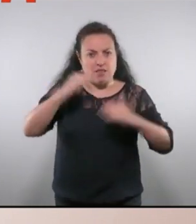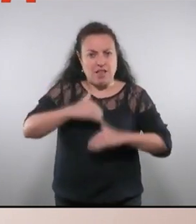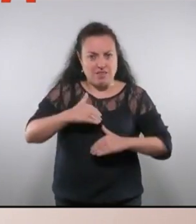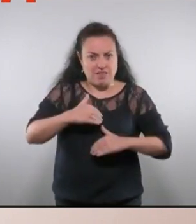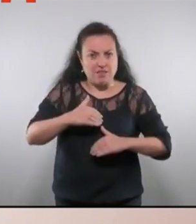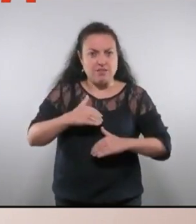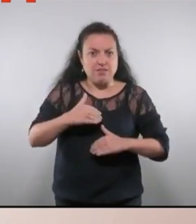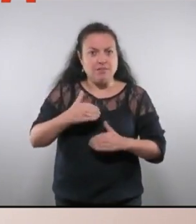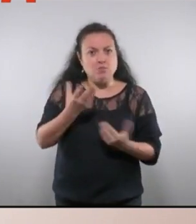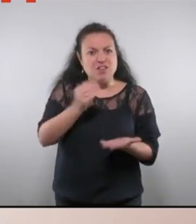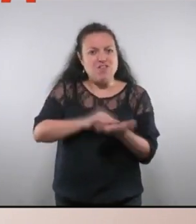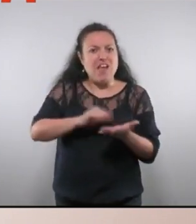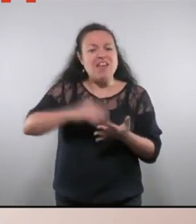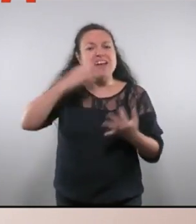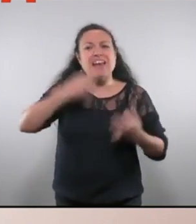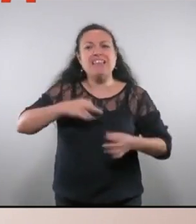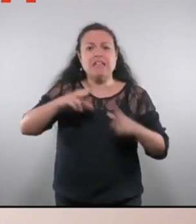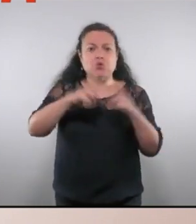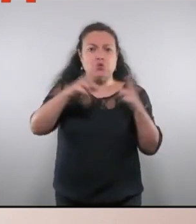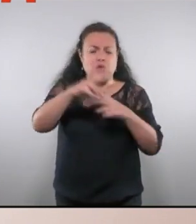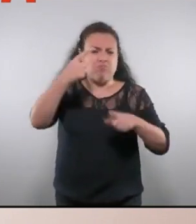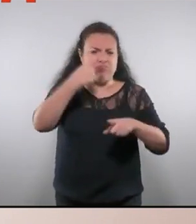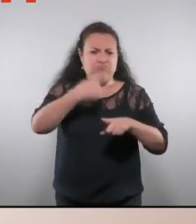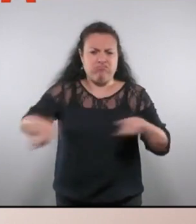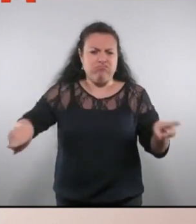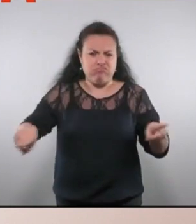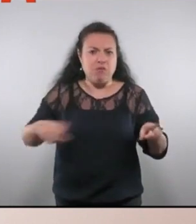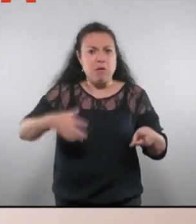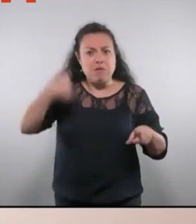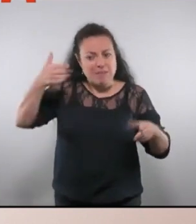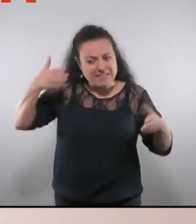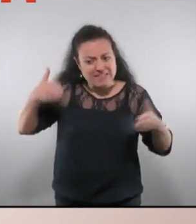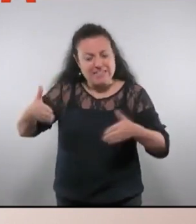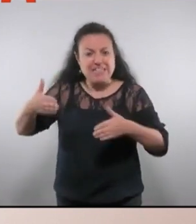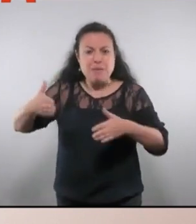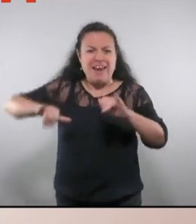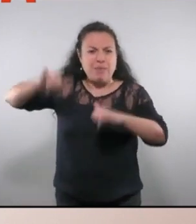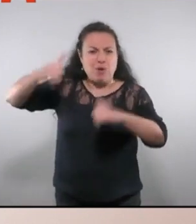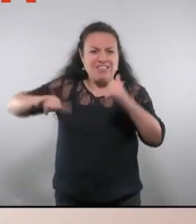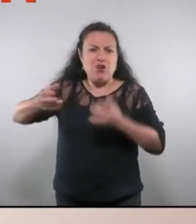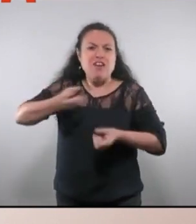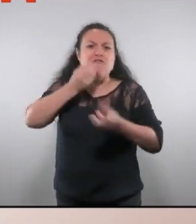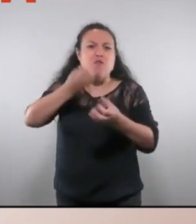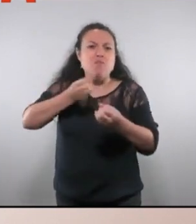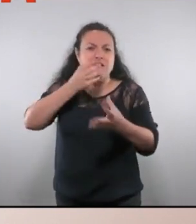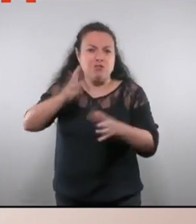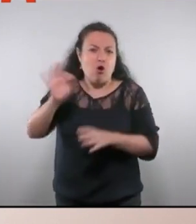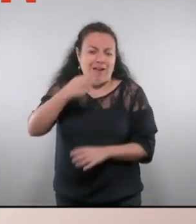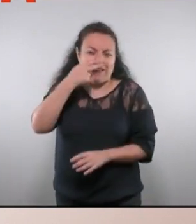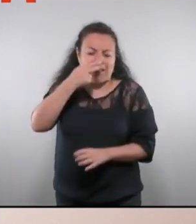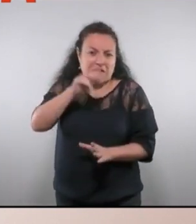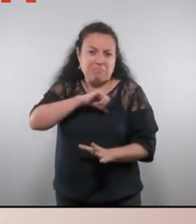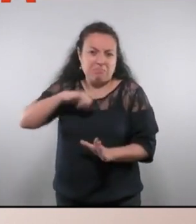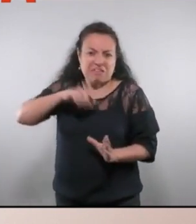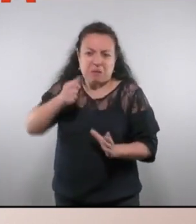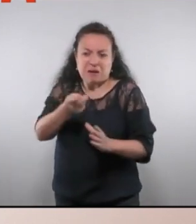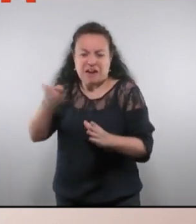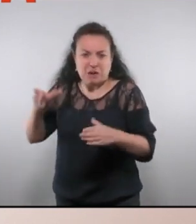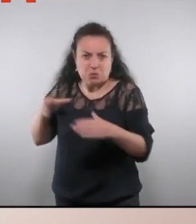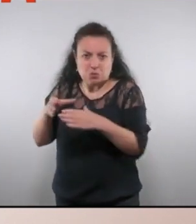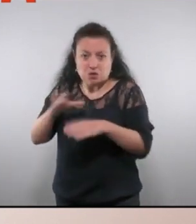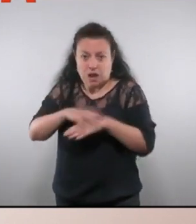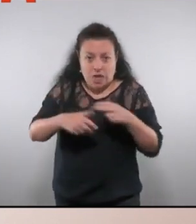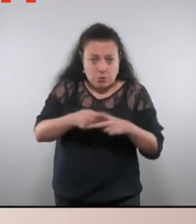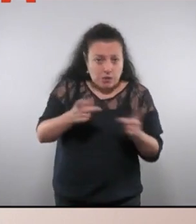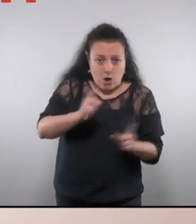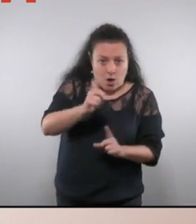distar en molts casos de la realitat social. I tenir més a veure amb la manipulació informativa o amb interessos determinats que res tenen de neutral